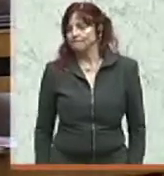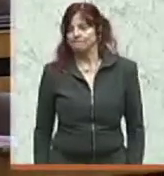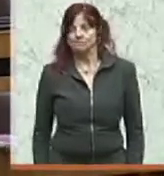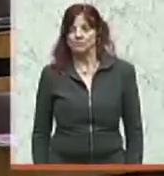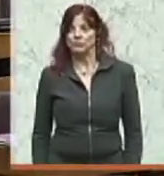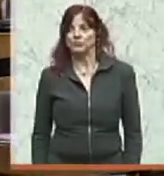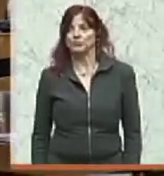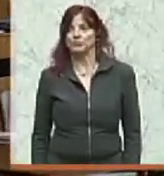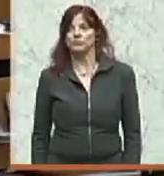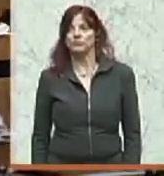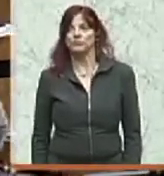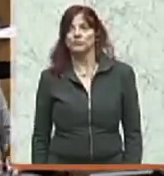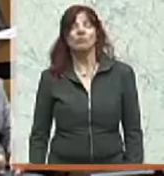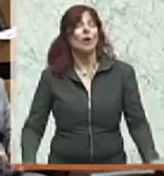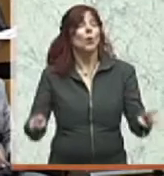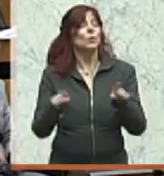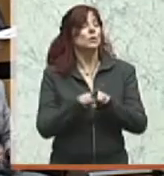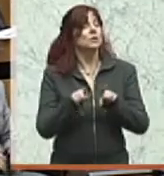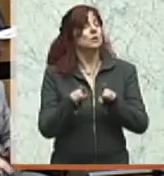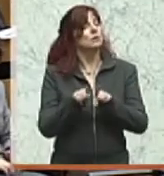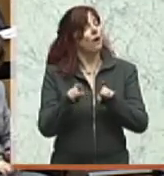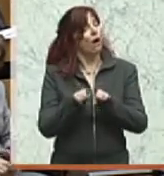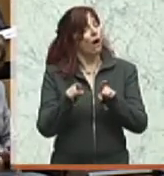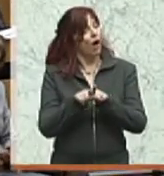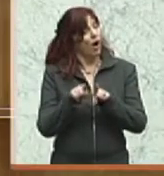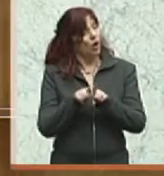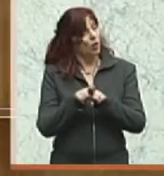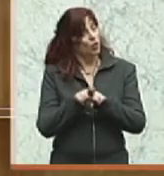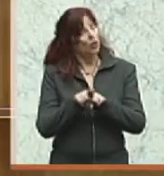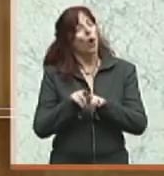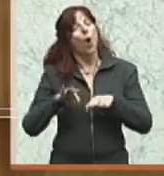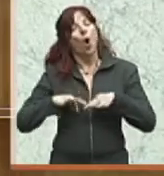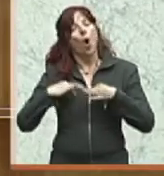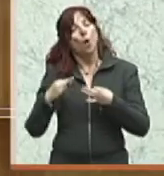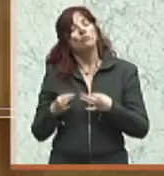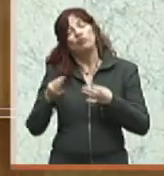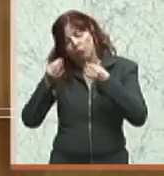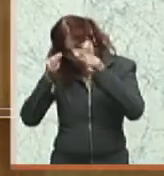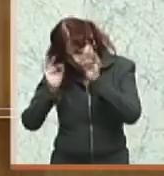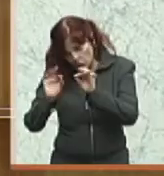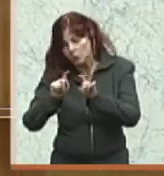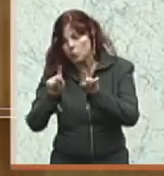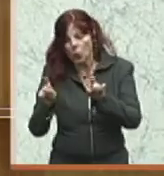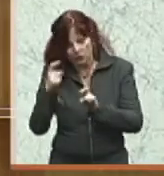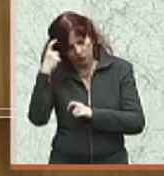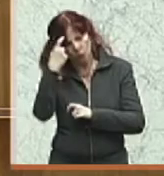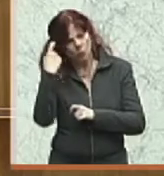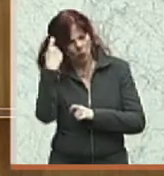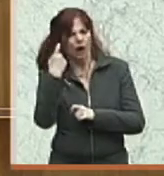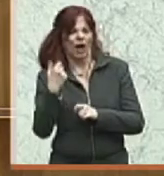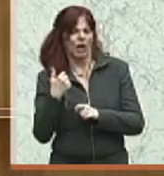Ich halte auch die Anwendung an das Opferfürsorgegesetz durchaus für praktikabel. Bei aller